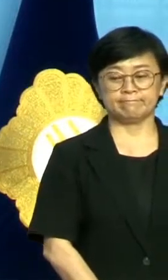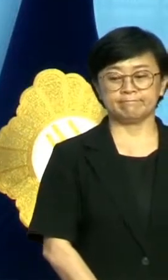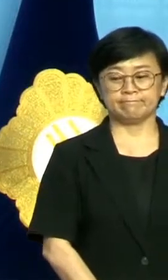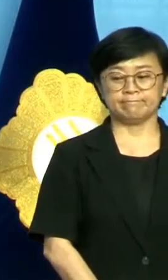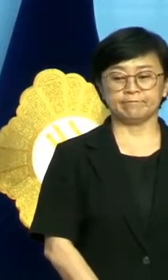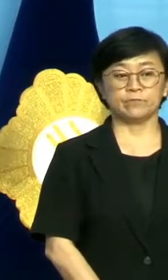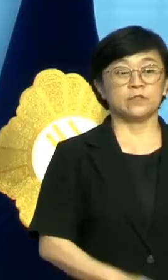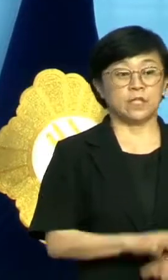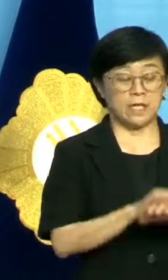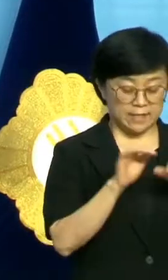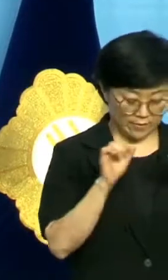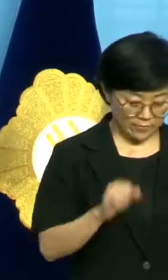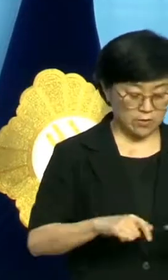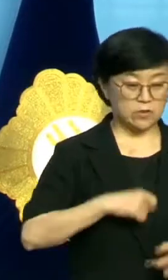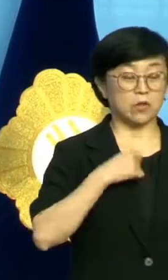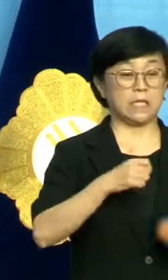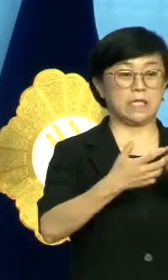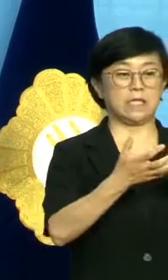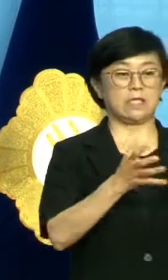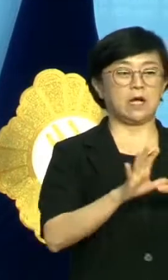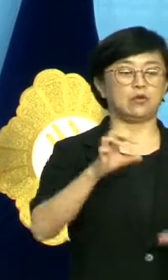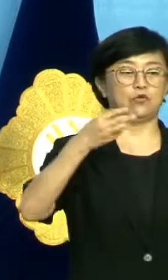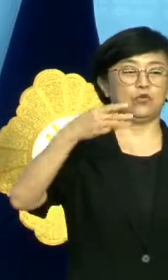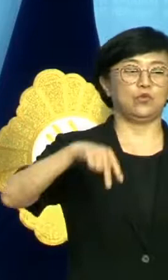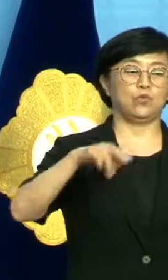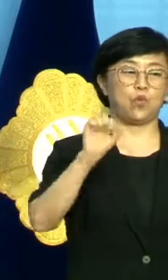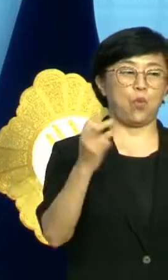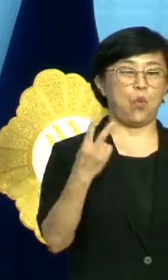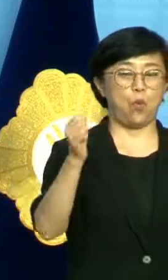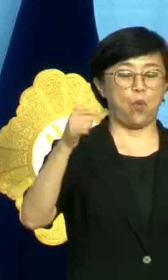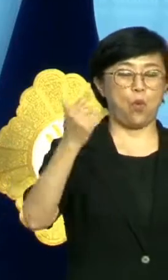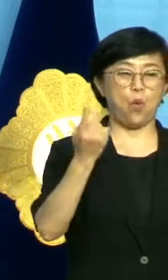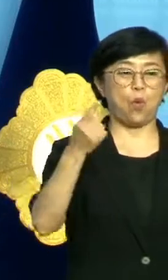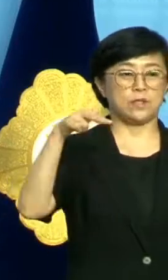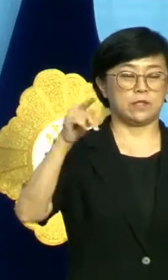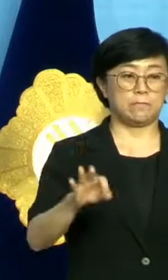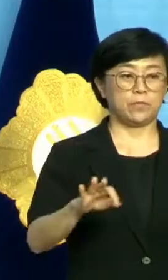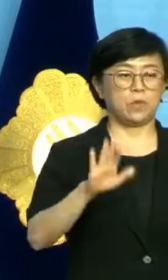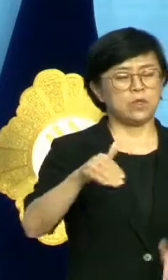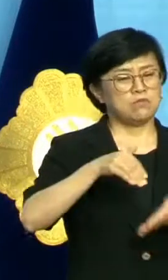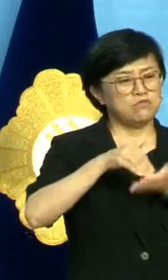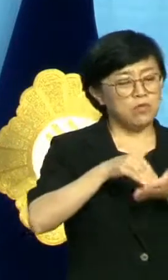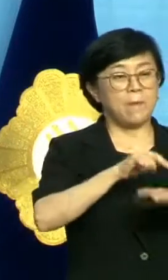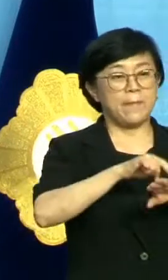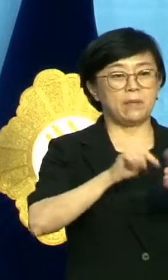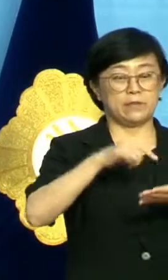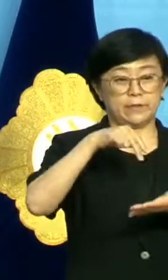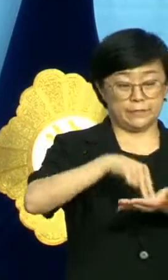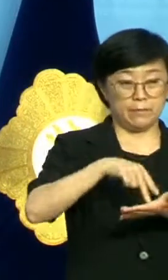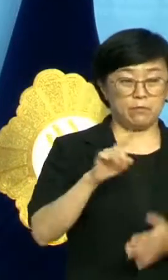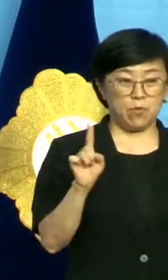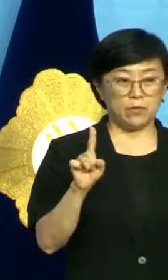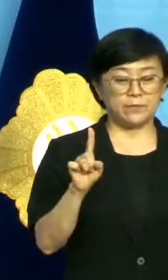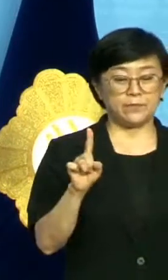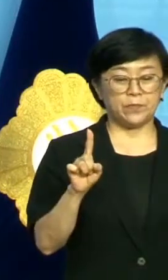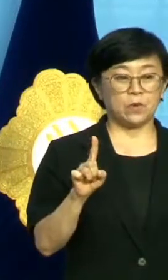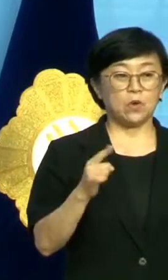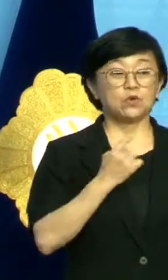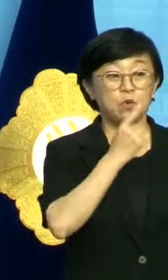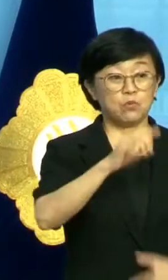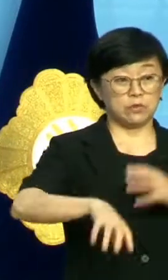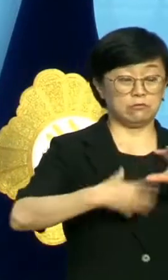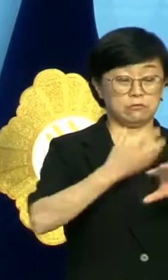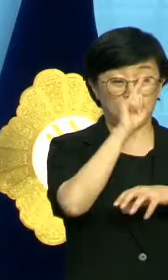안녕하세요. 정의당 국회의원 류호정입니다. 오늘 무거운 마음으로 이 자리에 섰습니다. 촛불